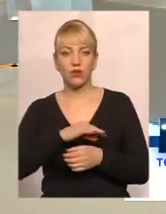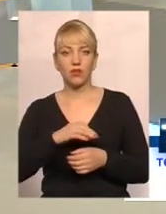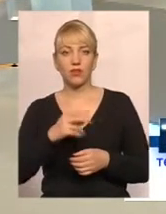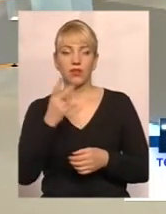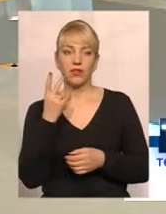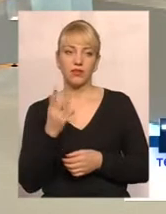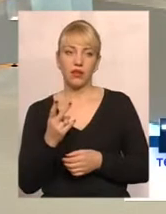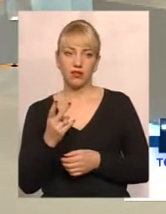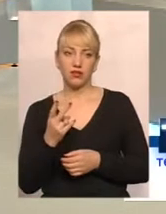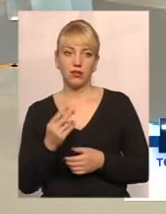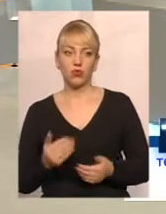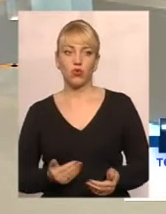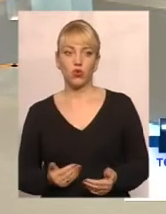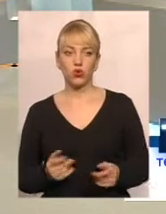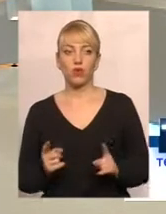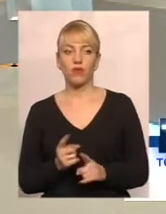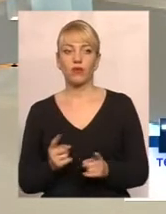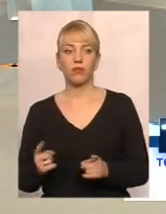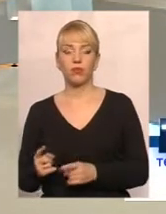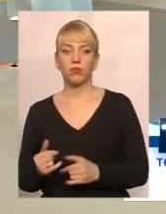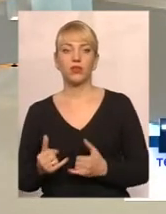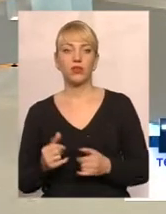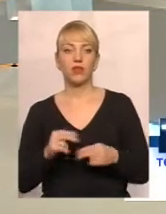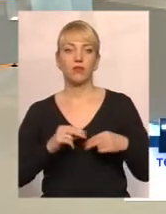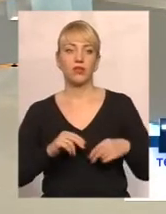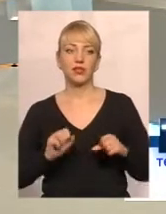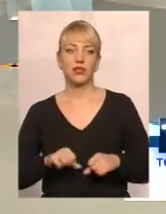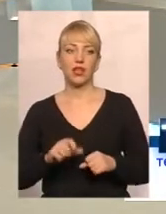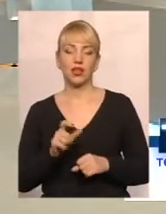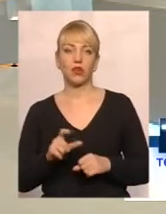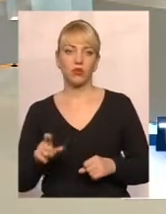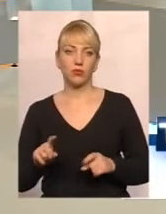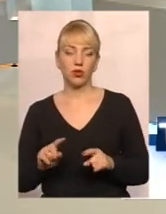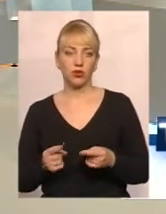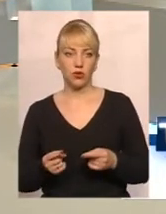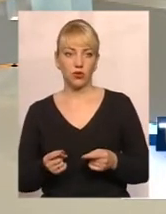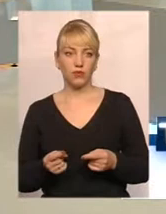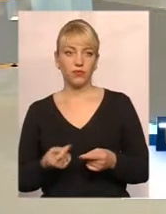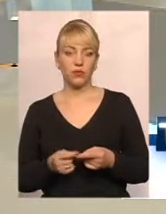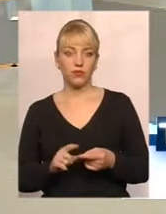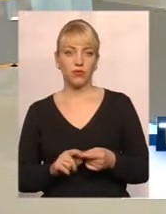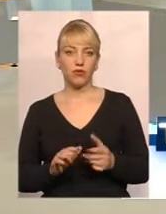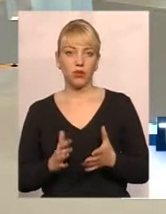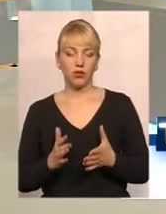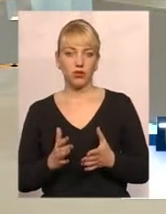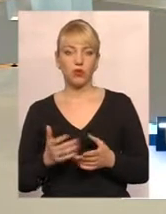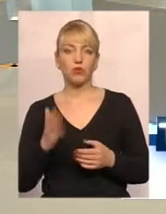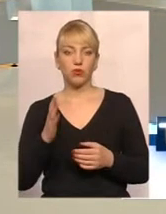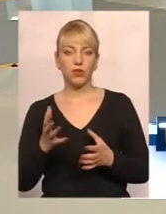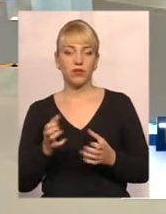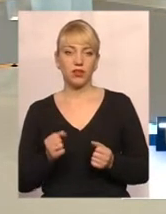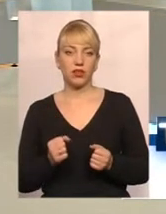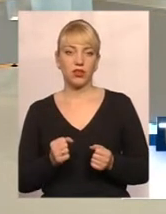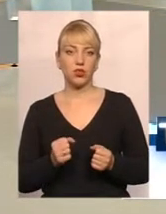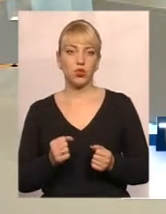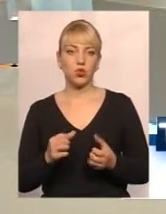прожиткових мінімуми для працездатної особи. Тому в даному випадку буде взята сума